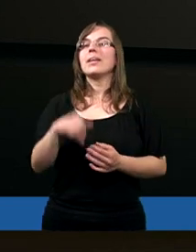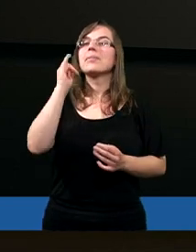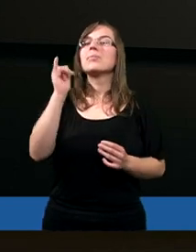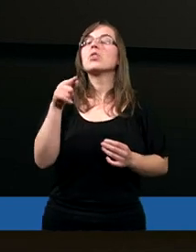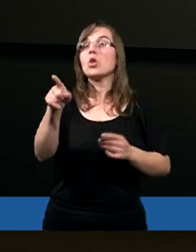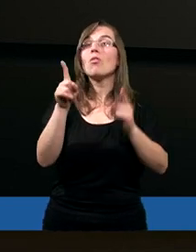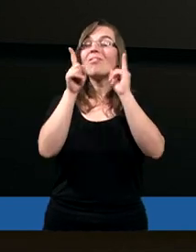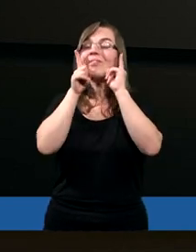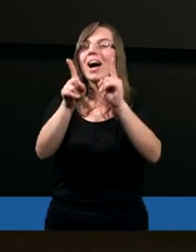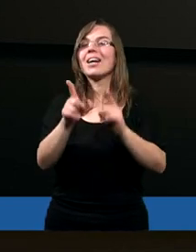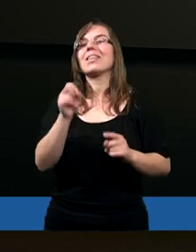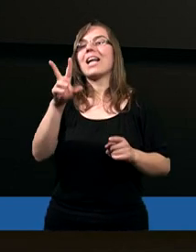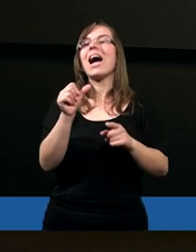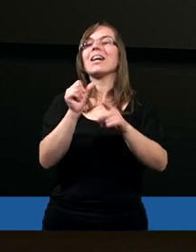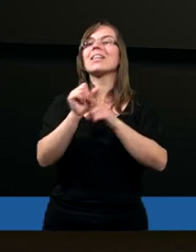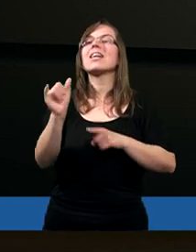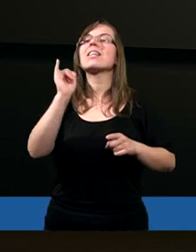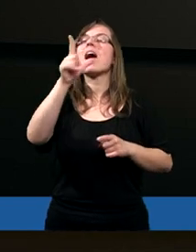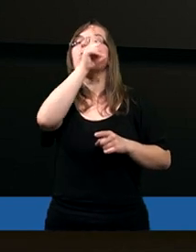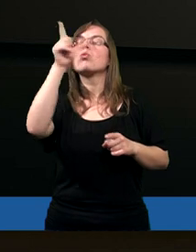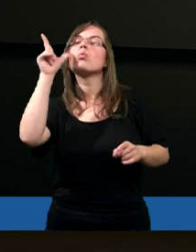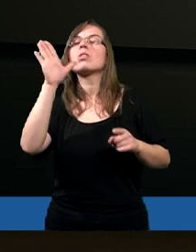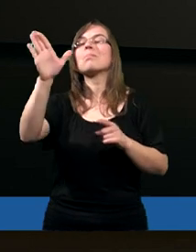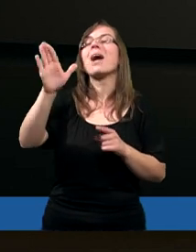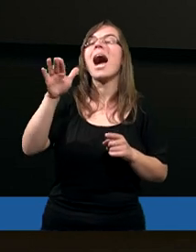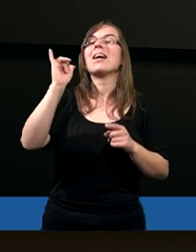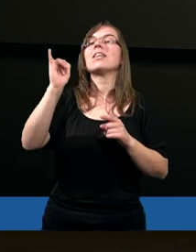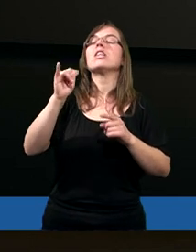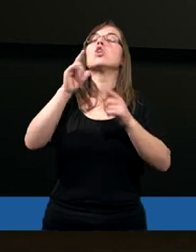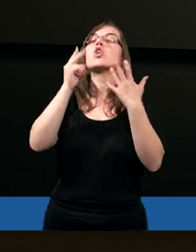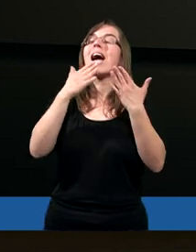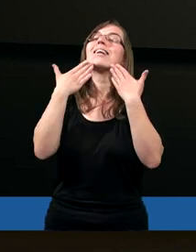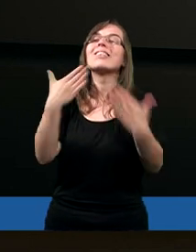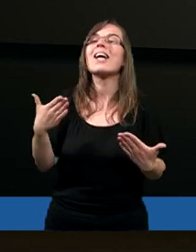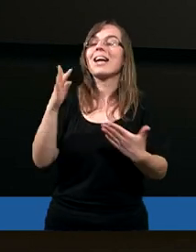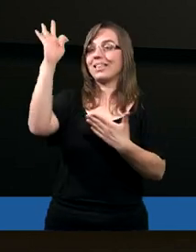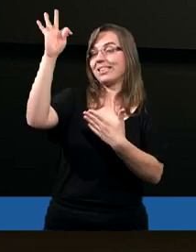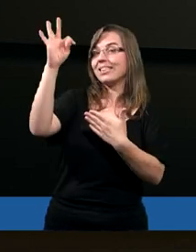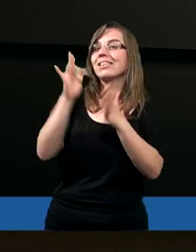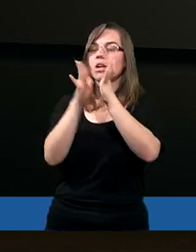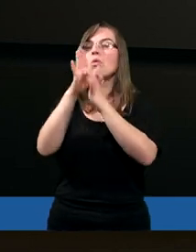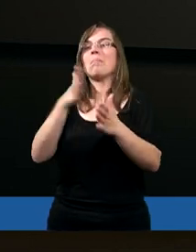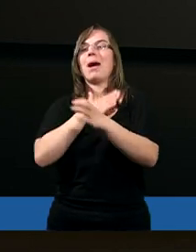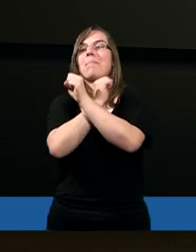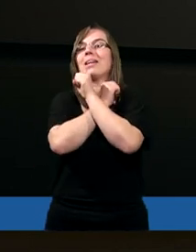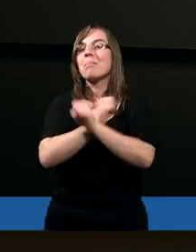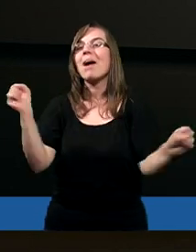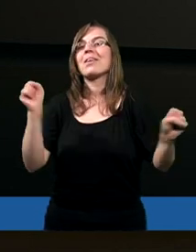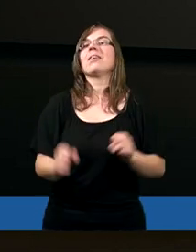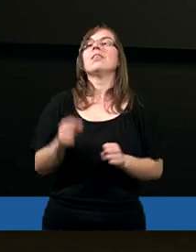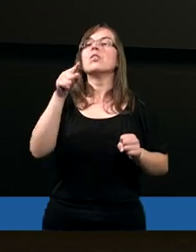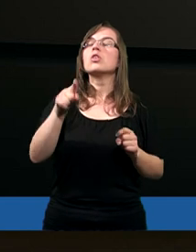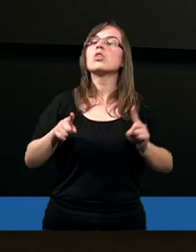I też oczywiście to, co czeka nas jako ludzie, którzy mamy być zbawieniem właśnie przez Jezusa. Te proroctwa, nam się wydaje,